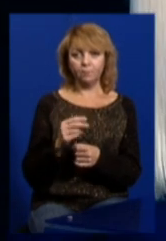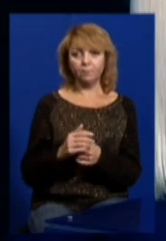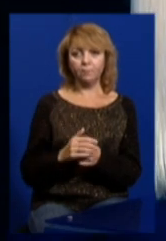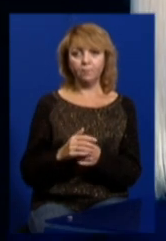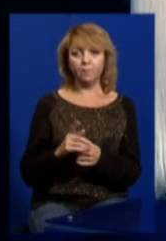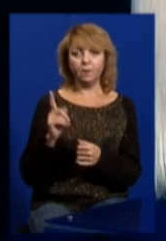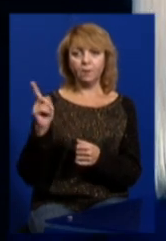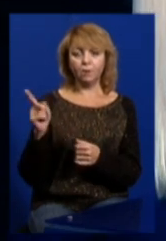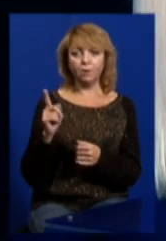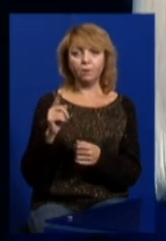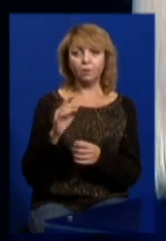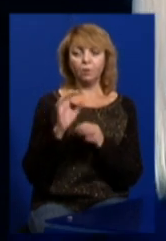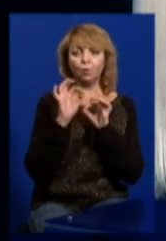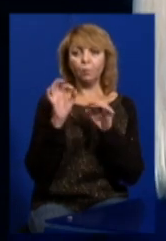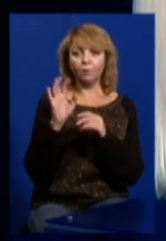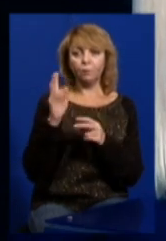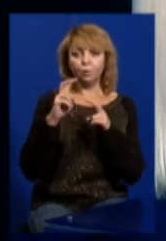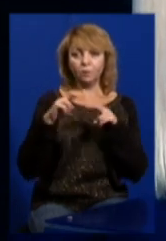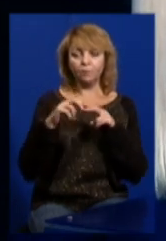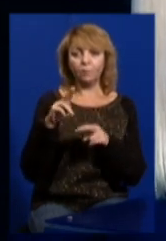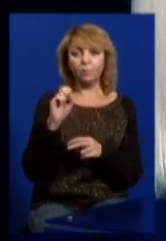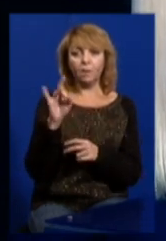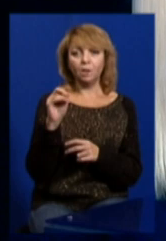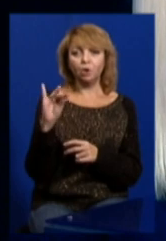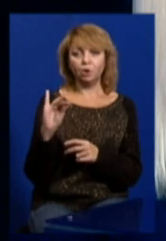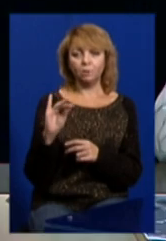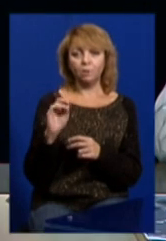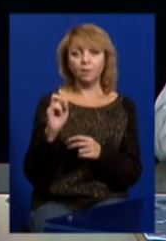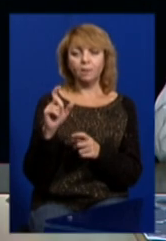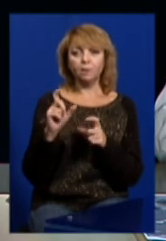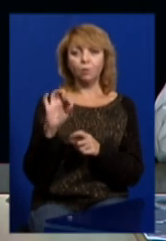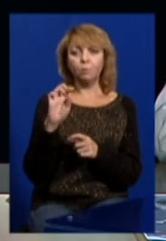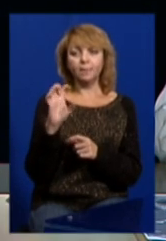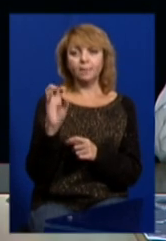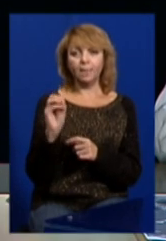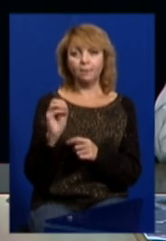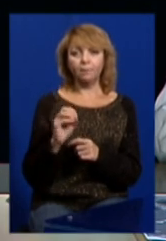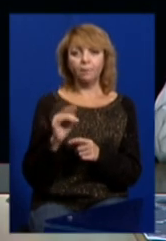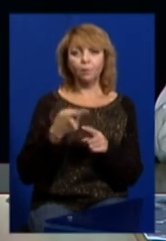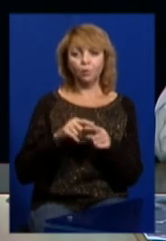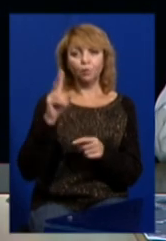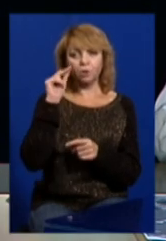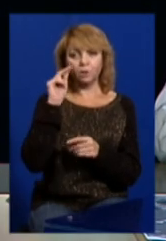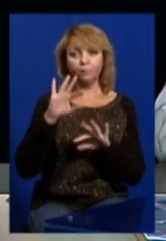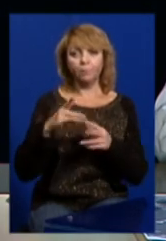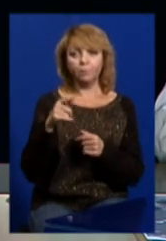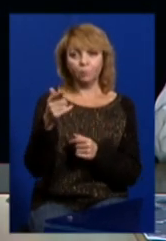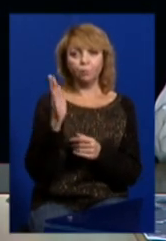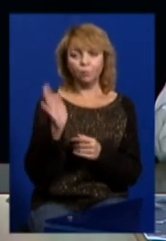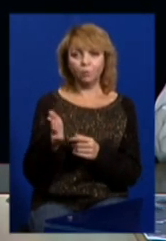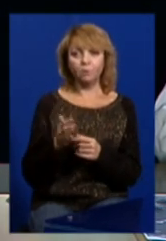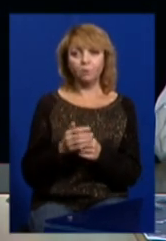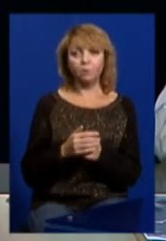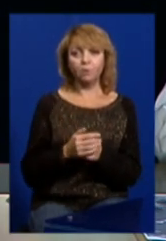її доповідь буде розглядатися в Парижі на засіданні ОБСЄ. І в тому числі випадок зі мною буде